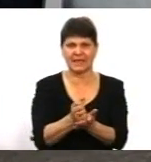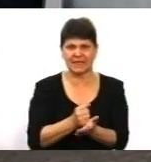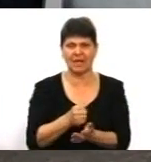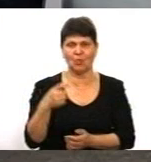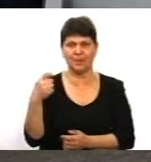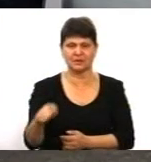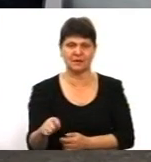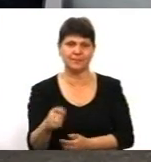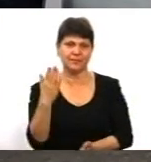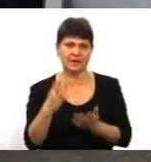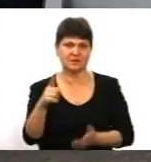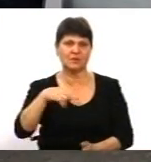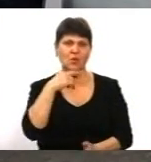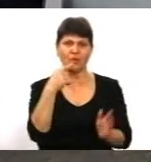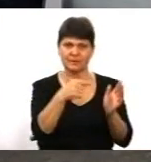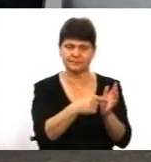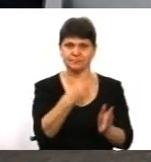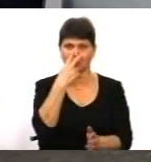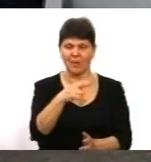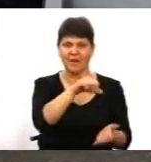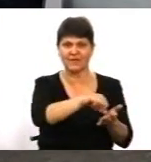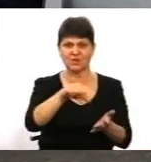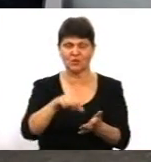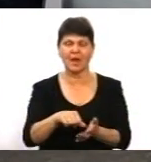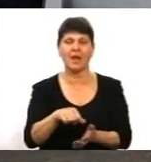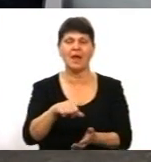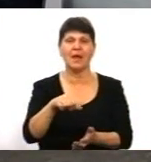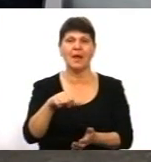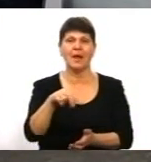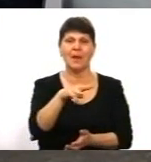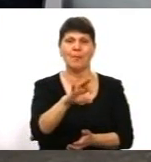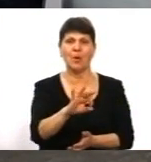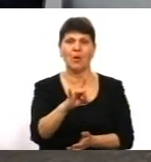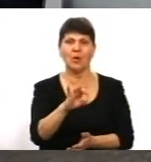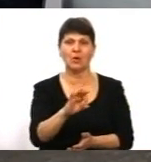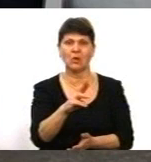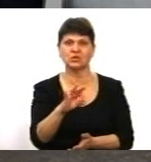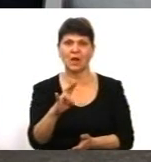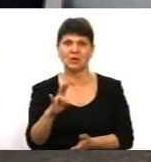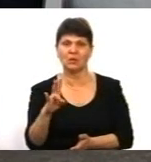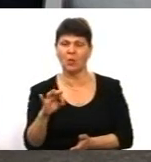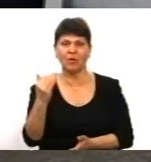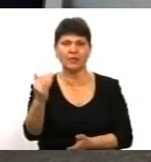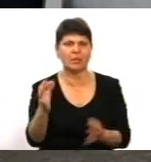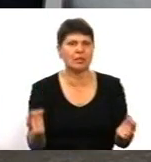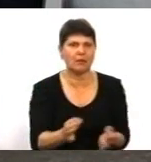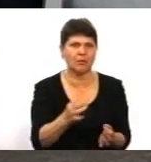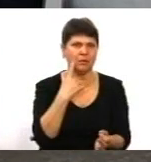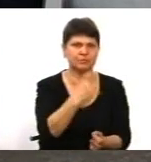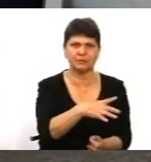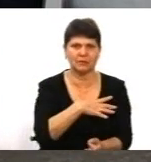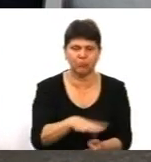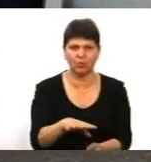подивитесь виступи публічні президента Порошенка, він ніколи його не називав ні малоросом, ні клоуном. Те, що, може,